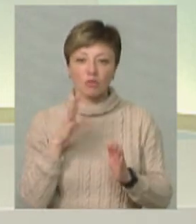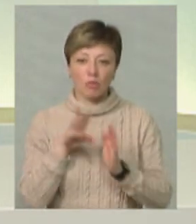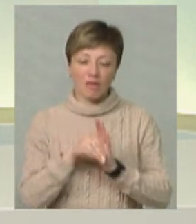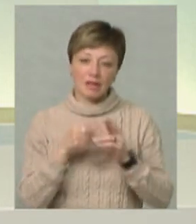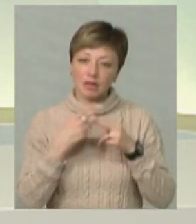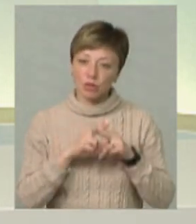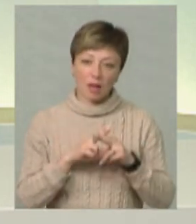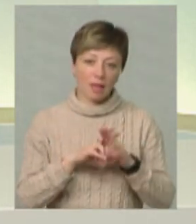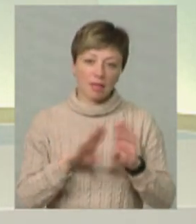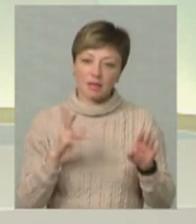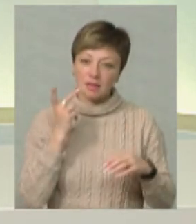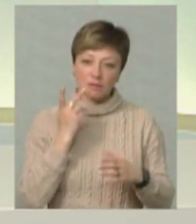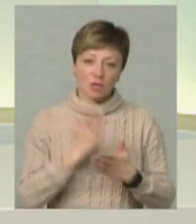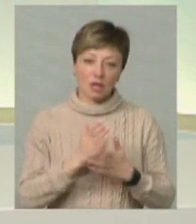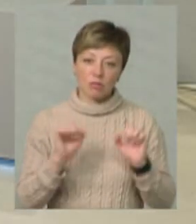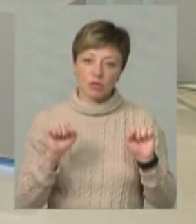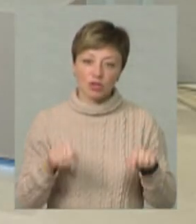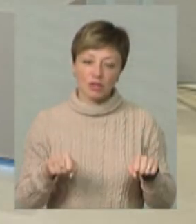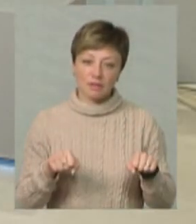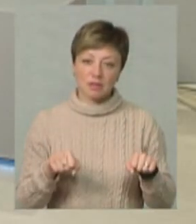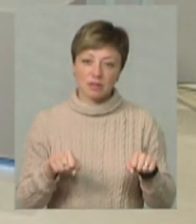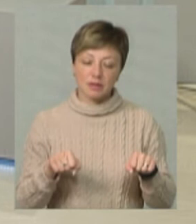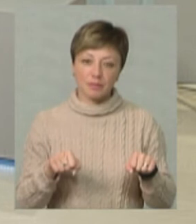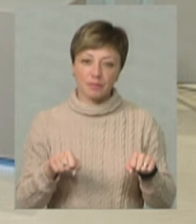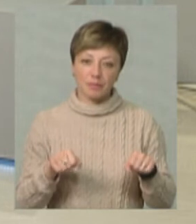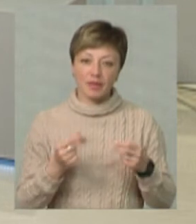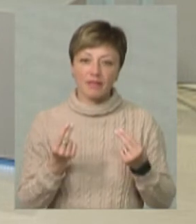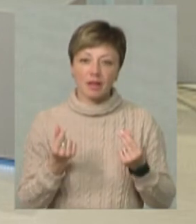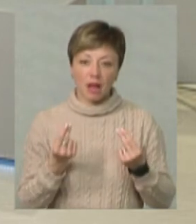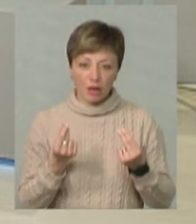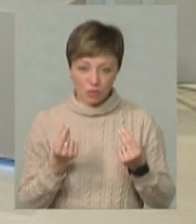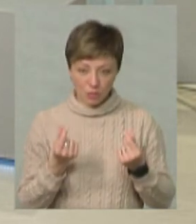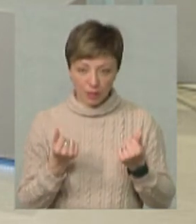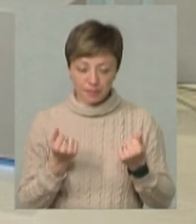технологій, а не завжди є можливість фінансова.